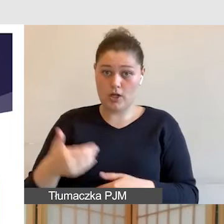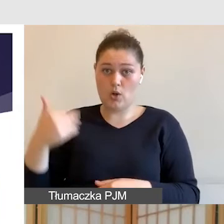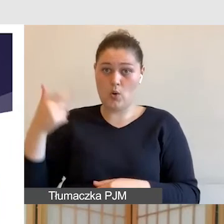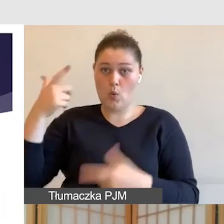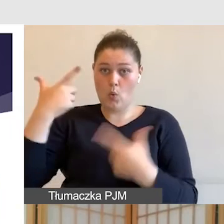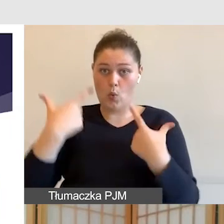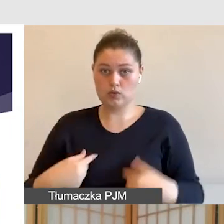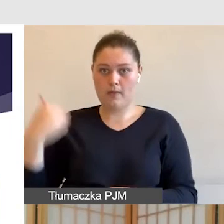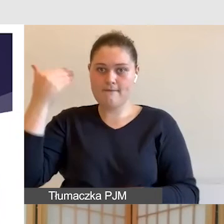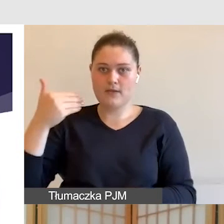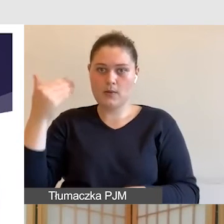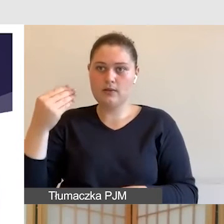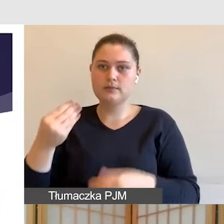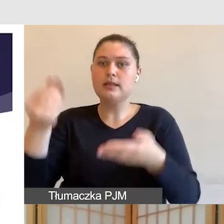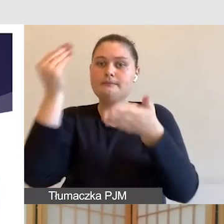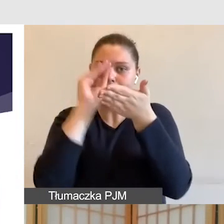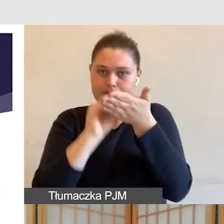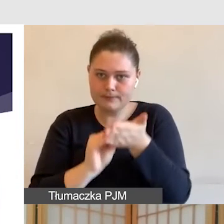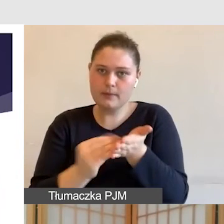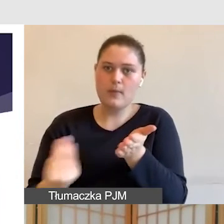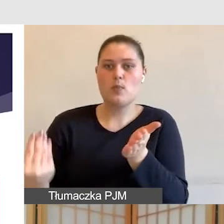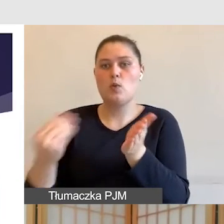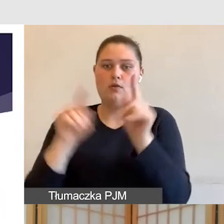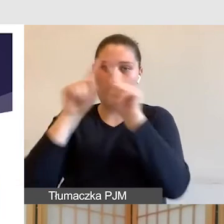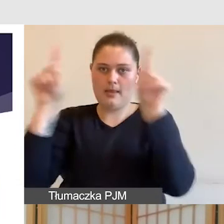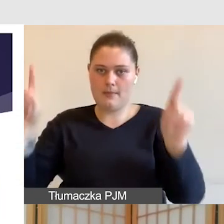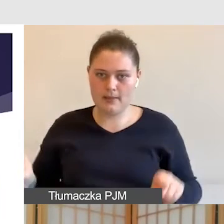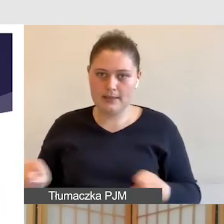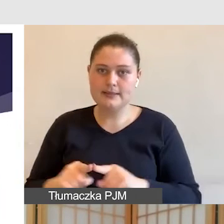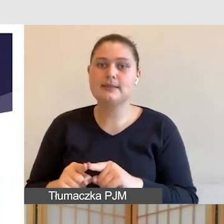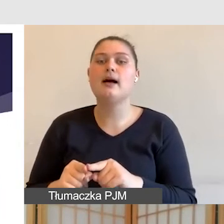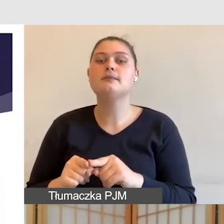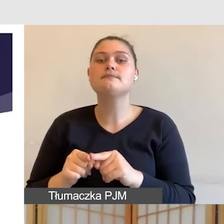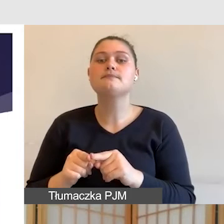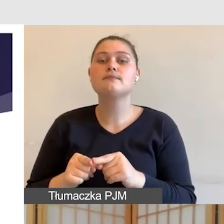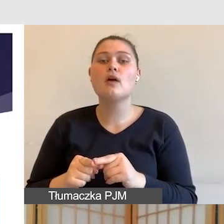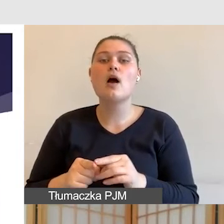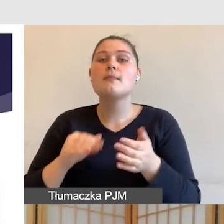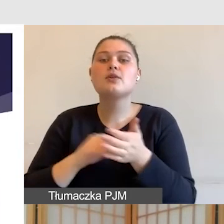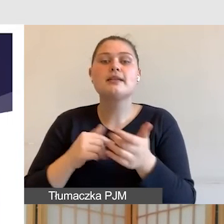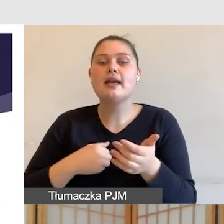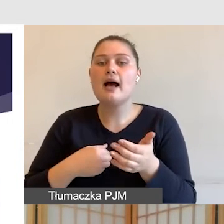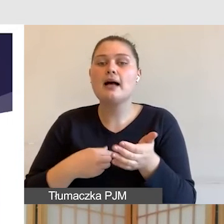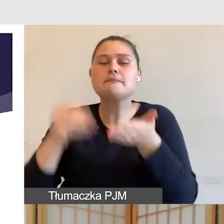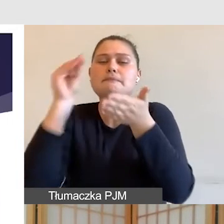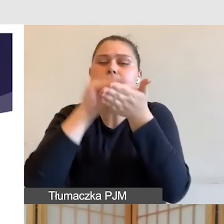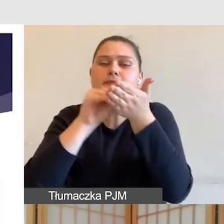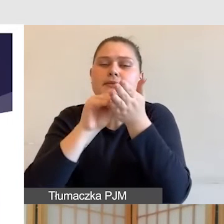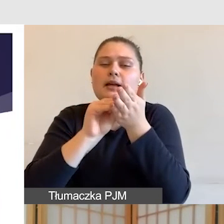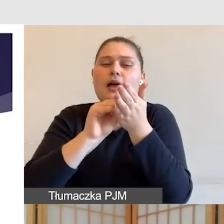dodatkowych pomocach, biorąc flamaster czy marker, piszą drobniutko, niewyraźnie.